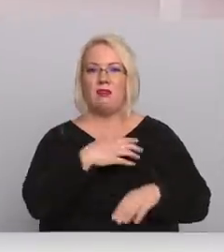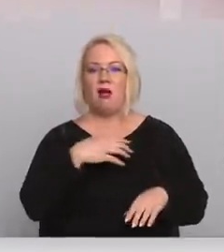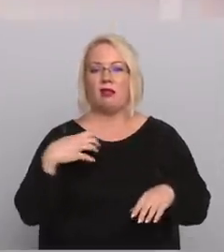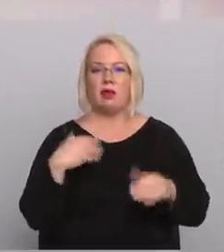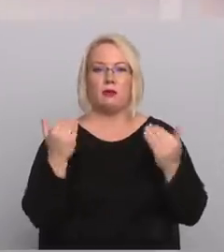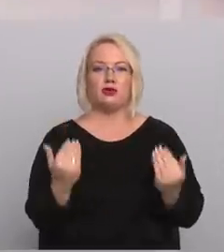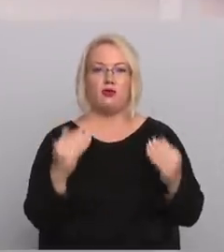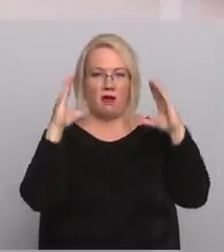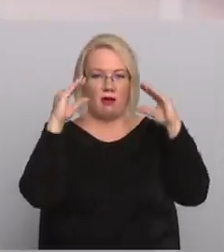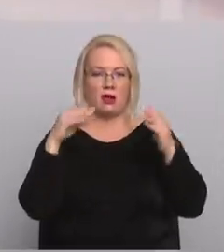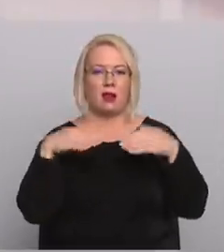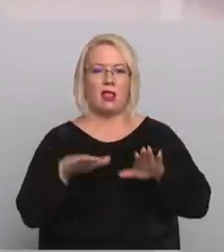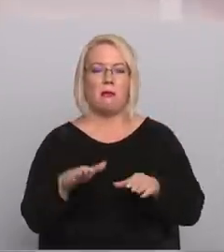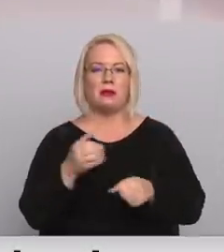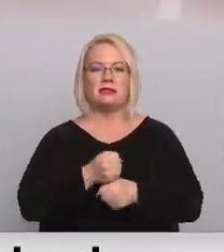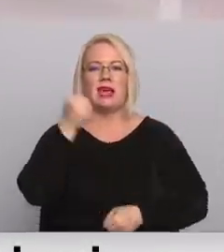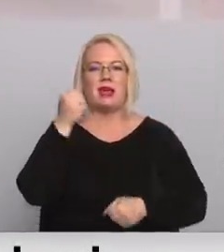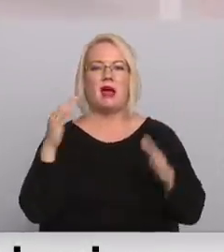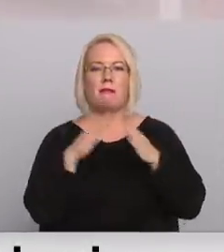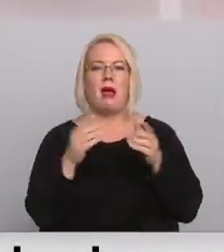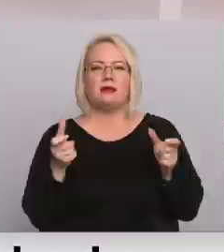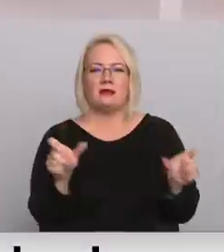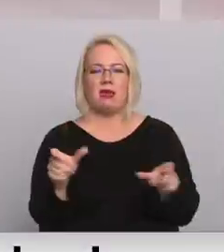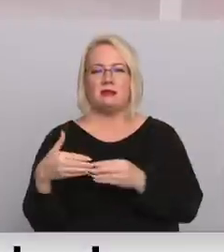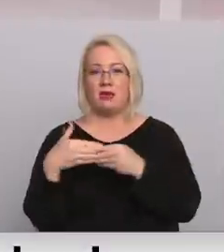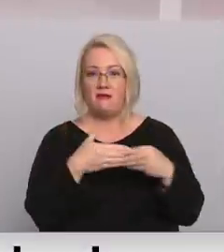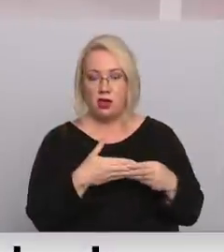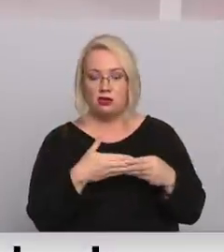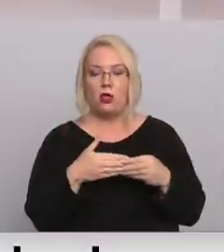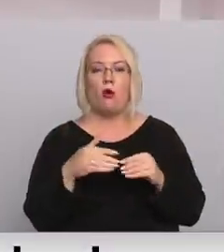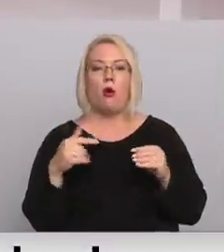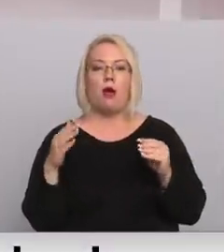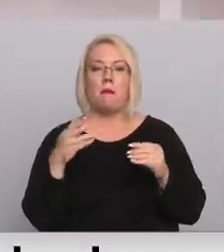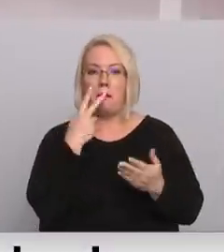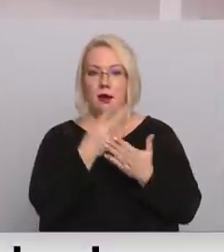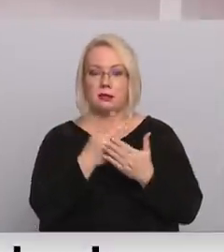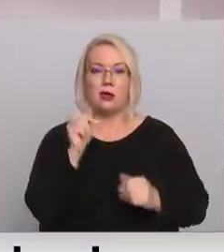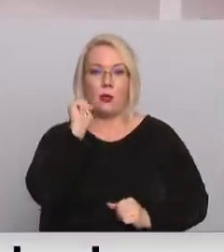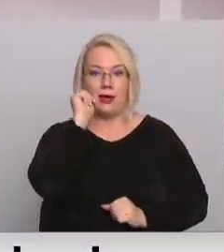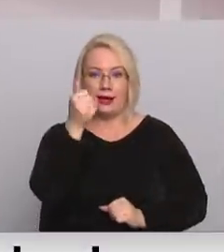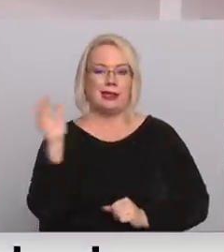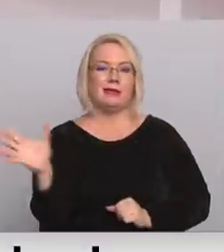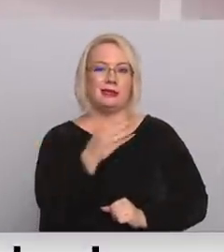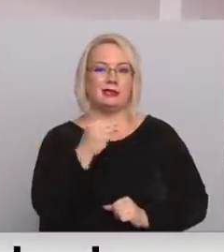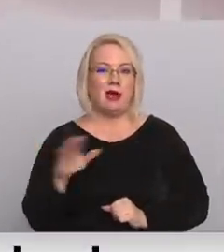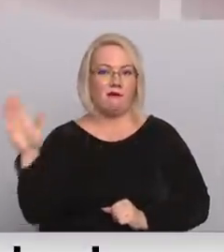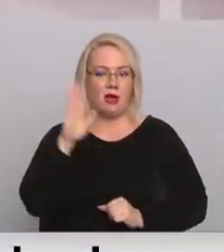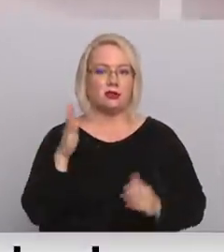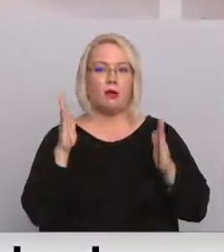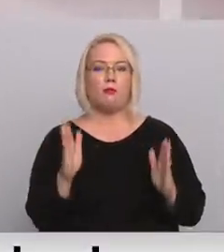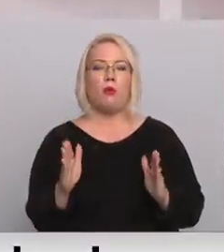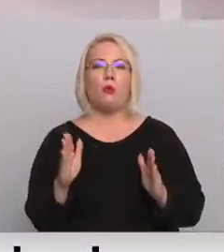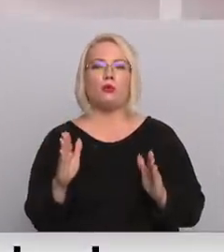šovakar lemj par stingrās mājasēdes jeb lokdauna ieviešanu. Paradzēts, ka jau no rītdienas visā valstī tiks ieviesta